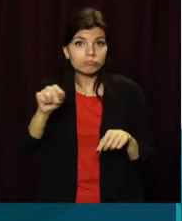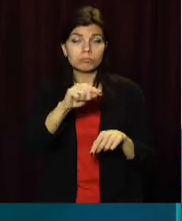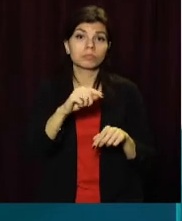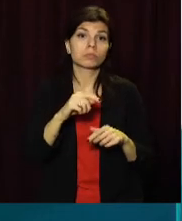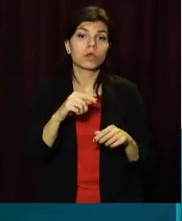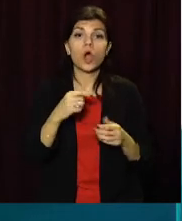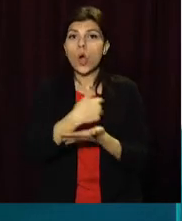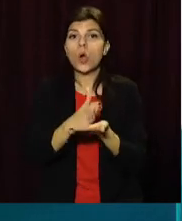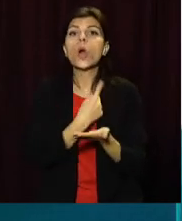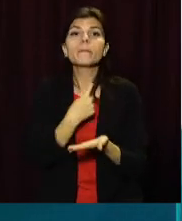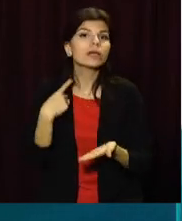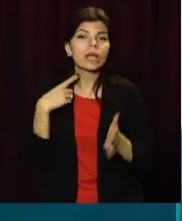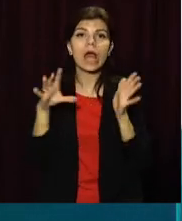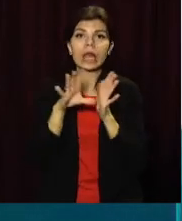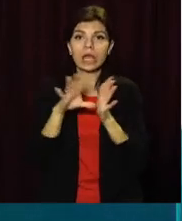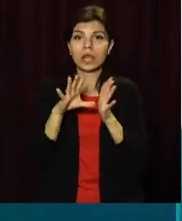об'єкт,